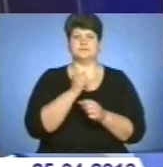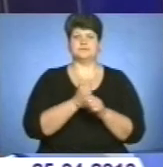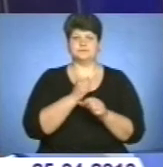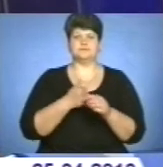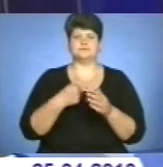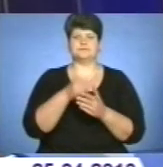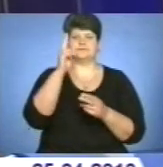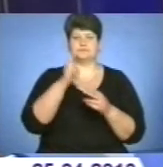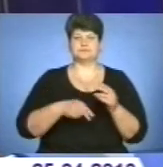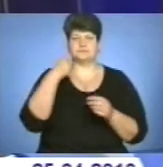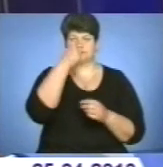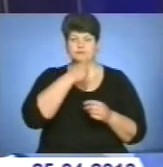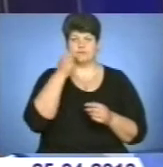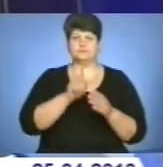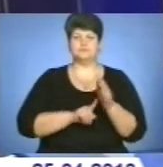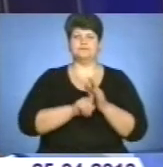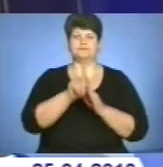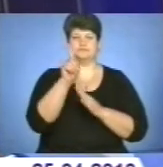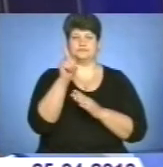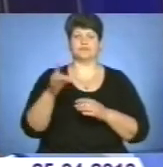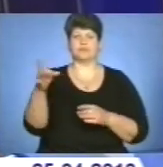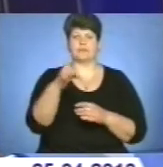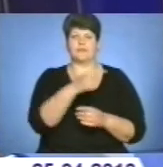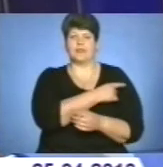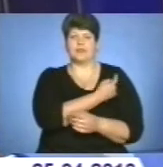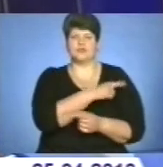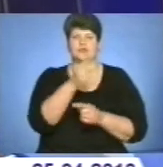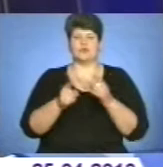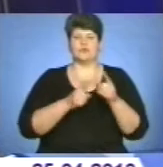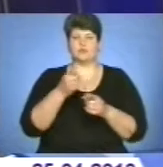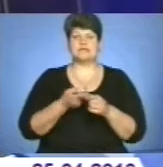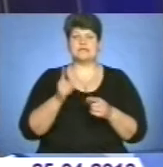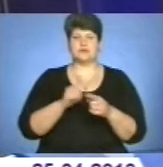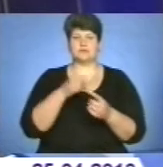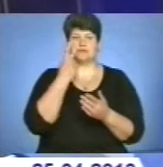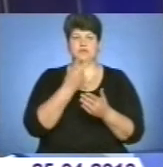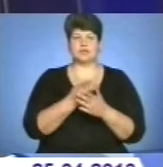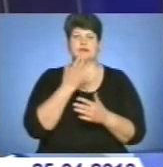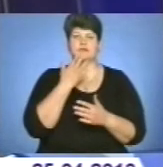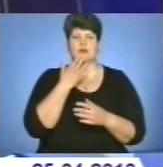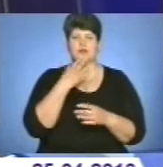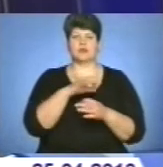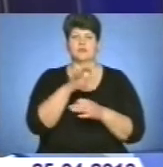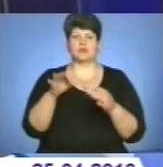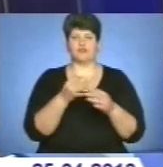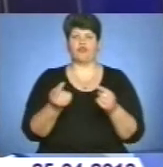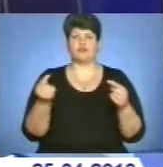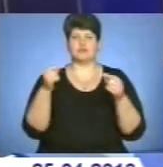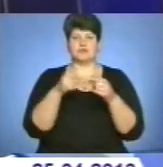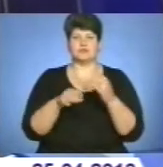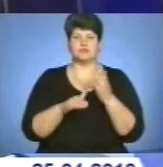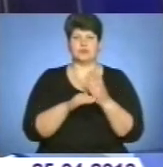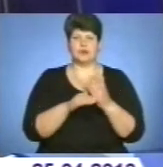кінця року у пілотних регіонах медичної реформи. Це передбачає національний проєкт «Вчасна допомога», ініційований